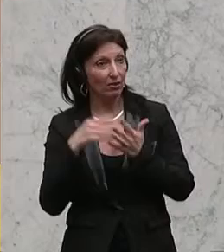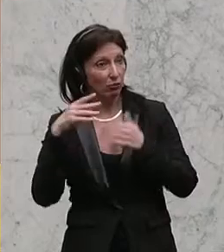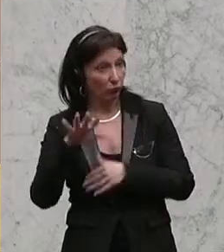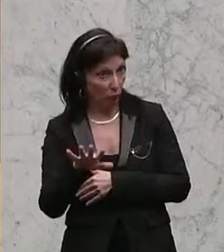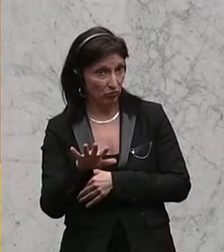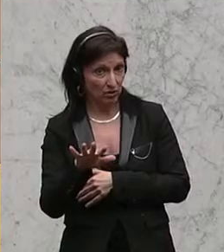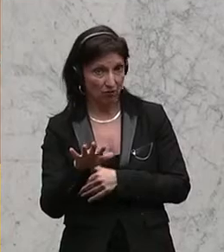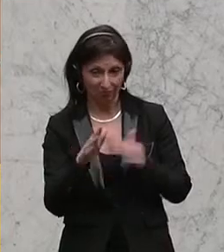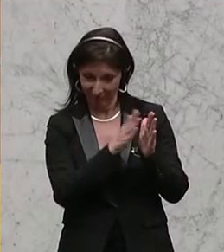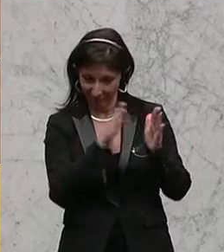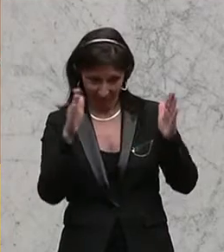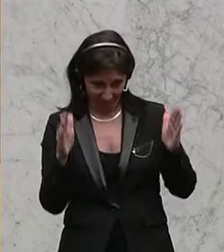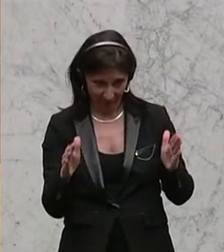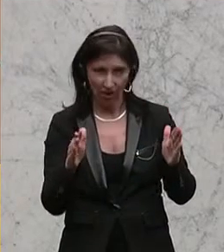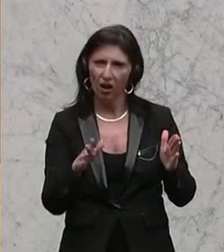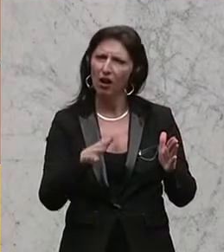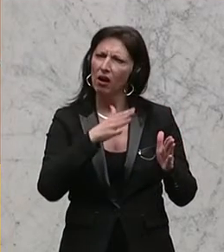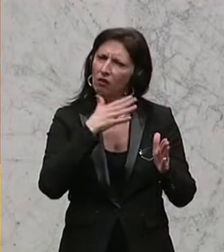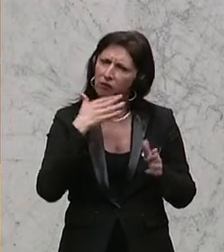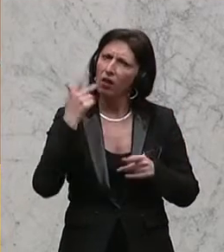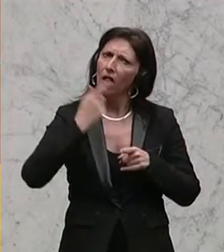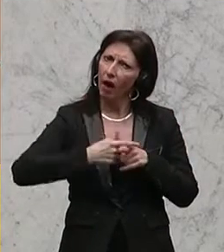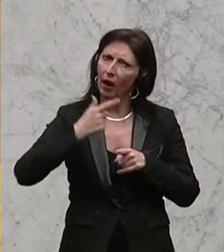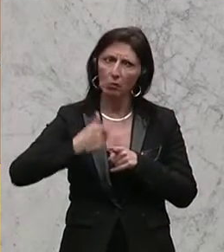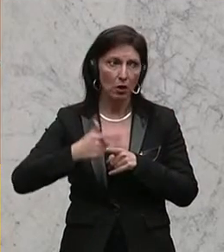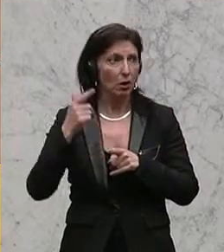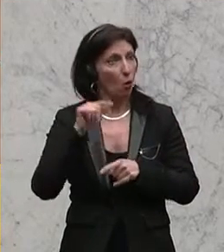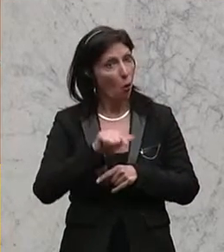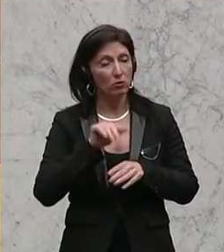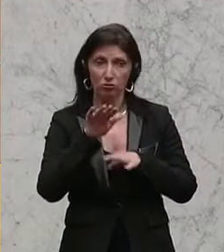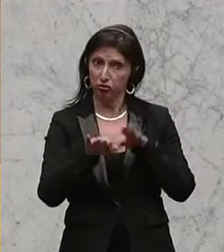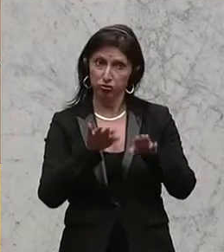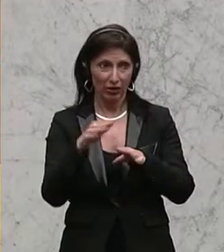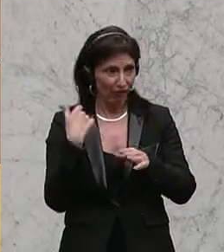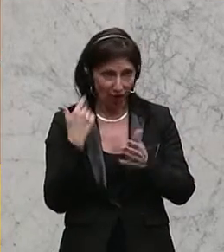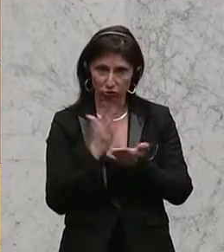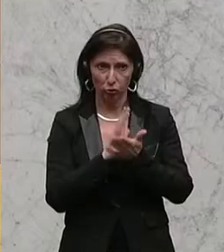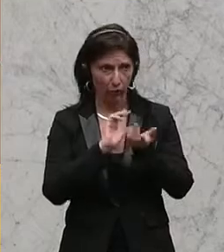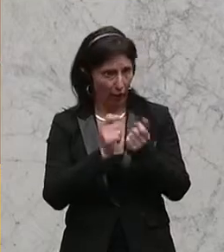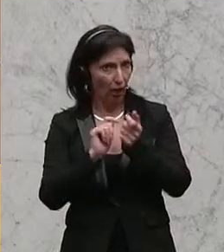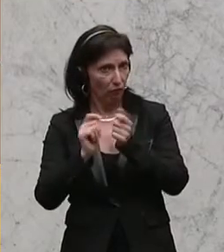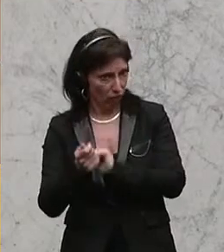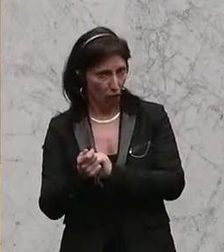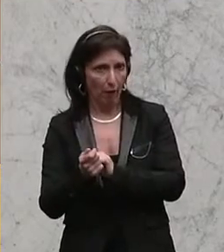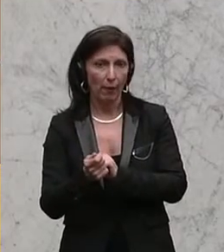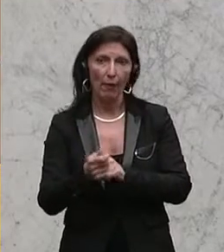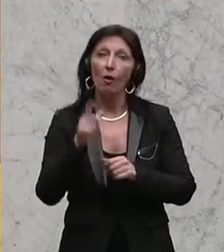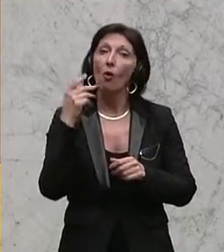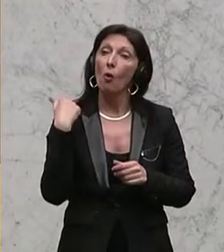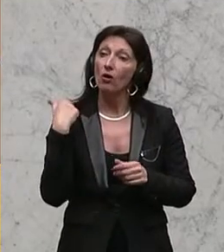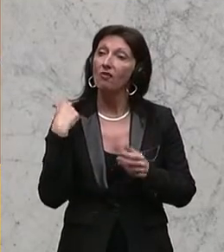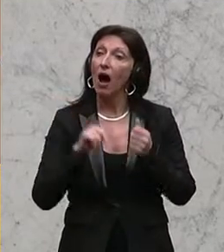viele Regelmäßigkeiten gegeben hat, aber auch Reformen zu diesen Schritten. Unter einem interessanterweise ein